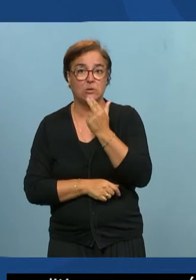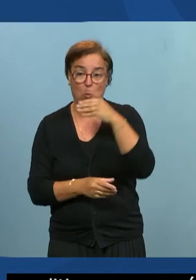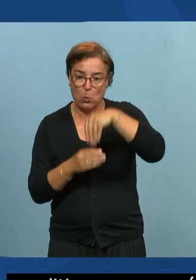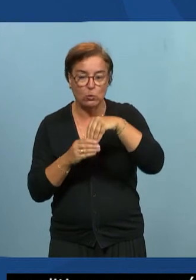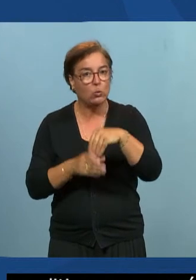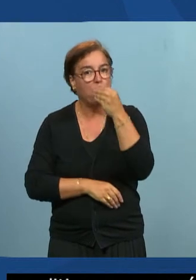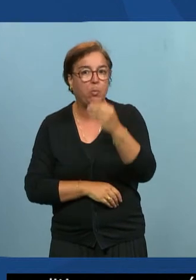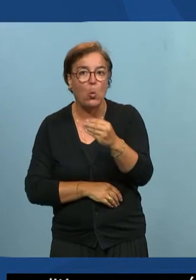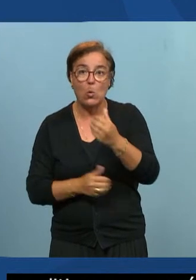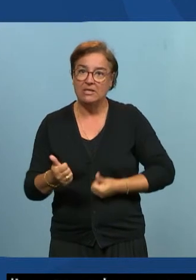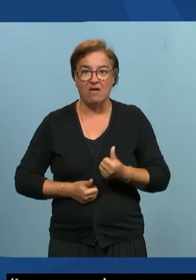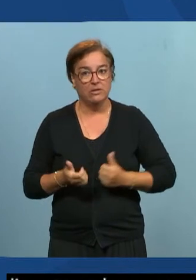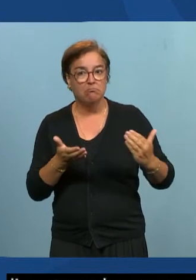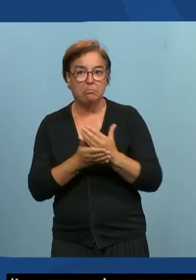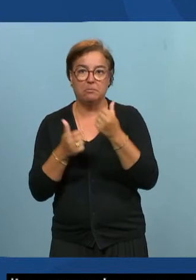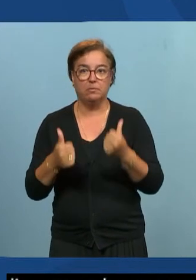bons et que les services se passent bien.